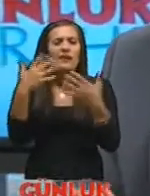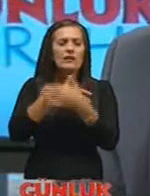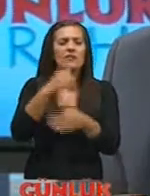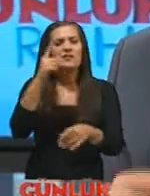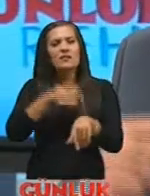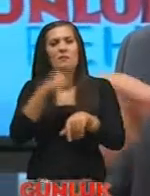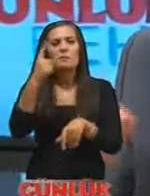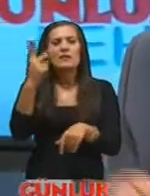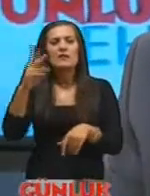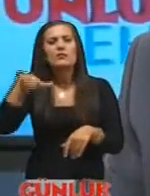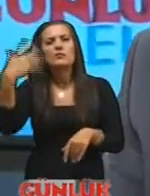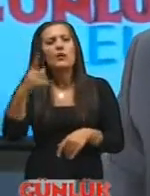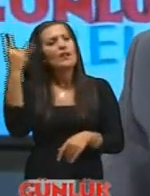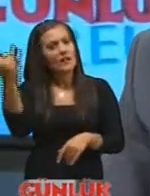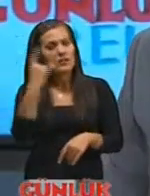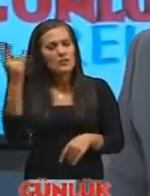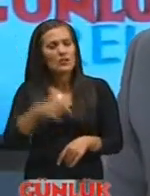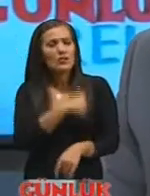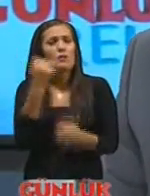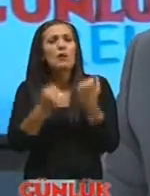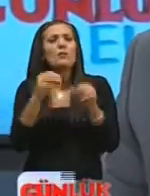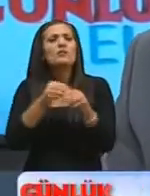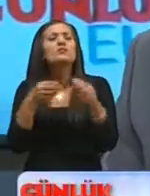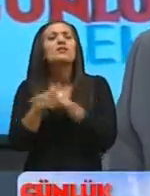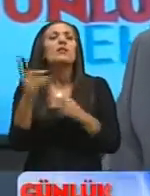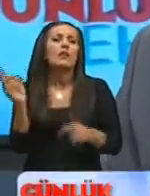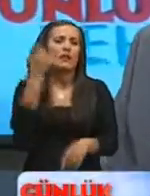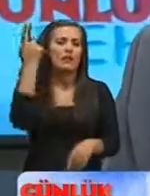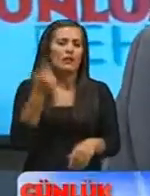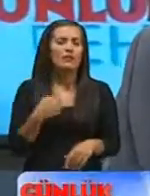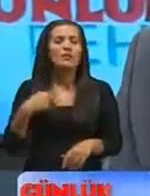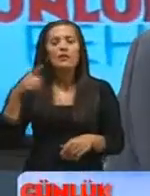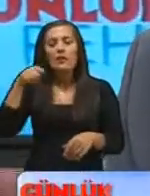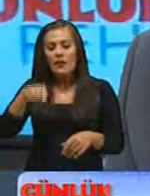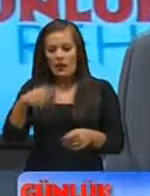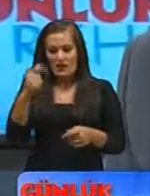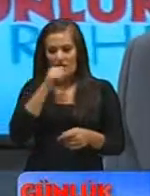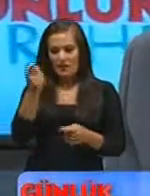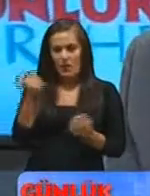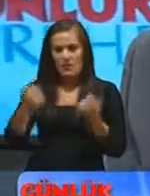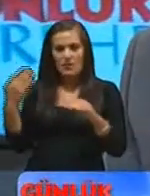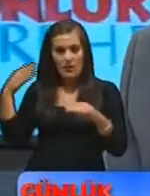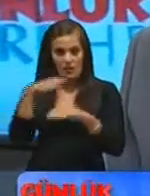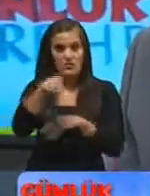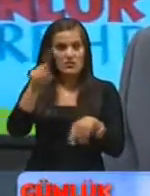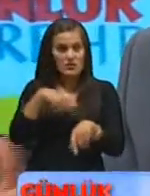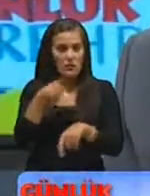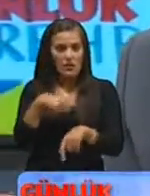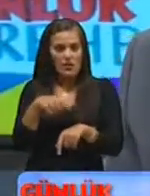şöyle birden ikiden sonra bir dolaşın normal arabanızla geçemiyorsunuz yani itfaiye aracı geçtiğinde de